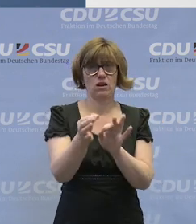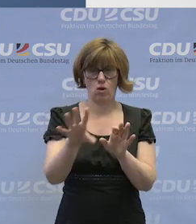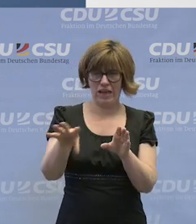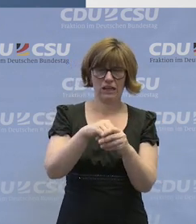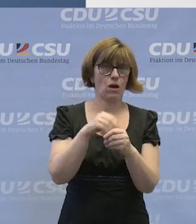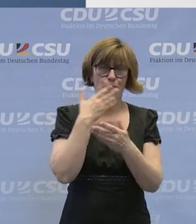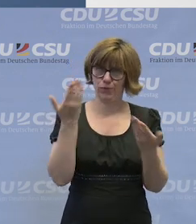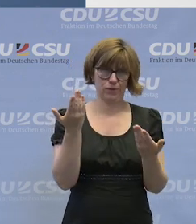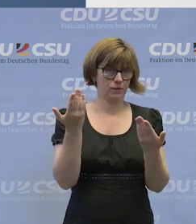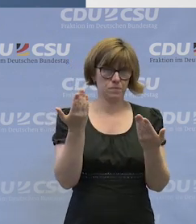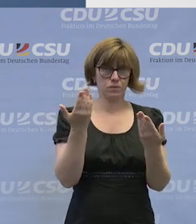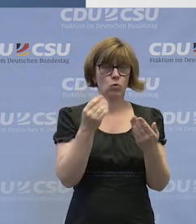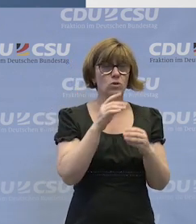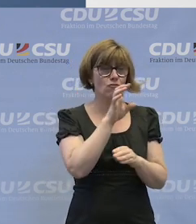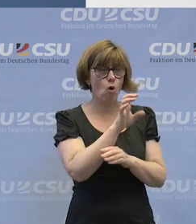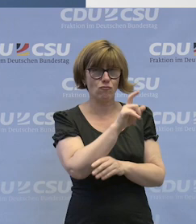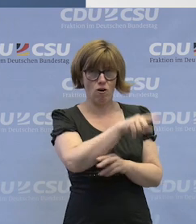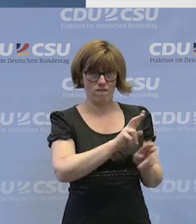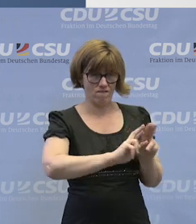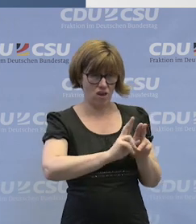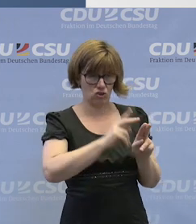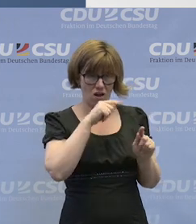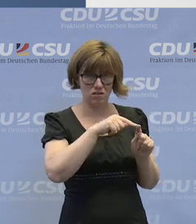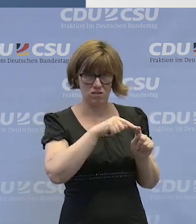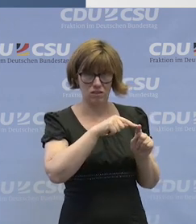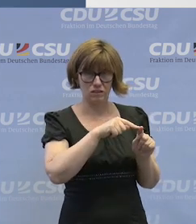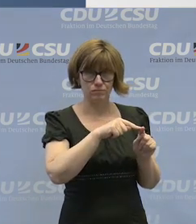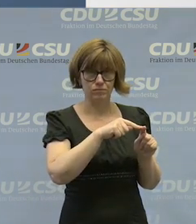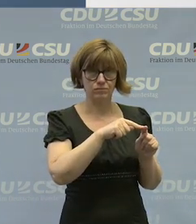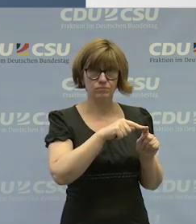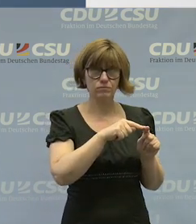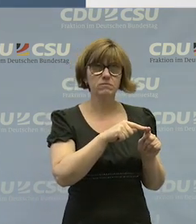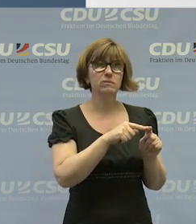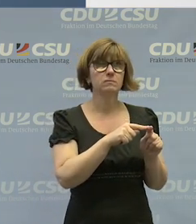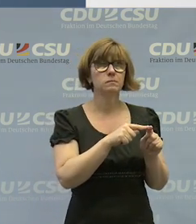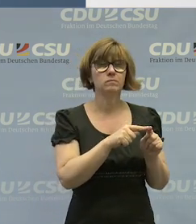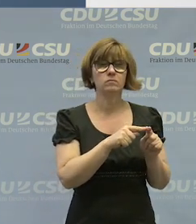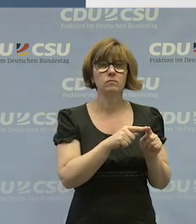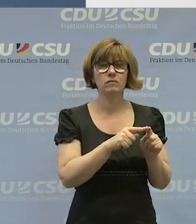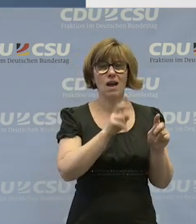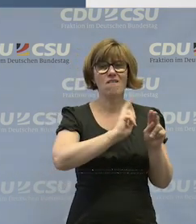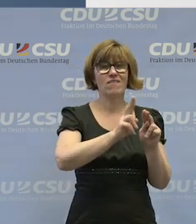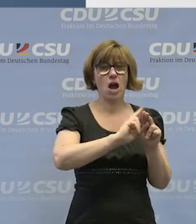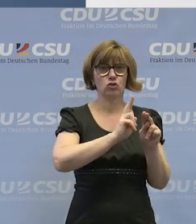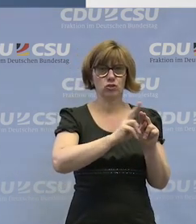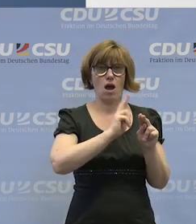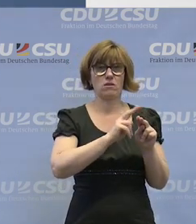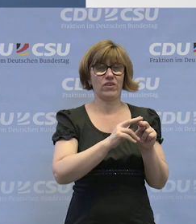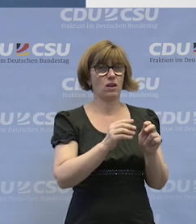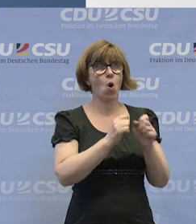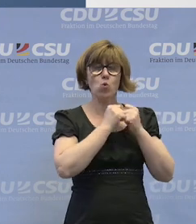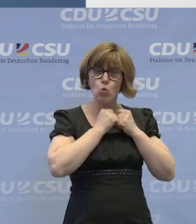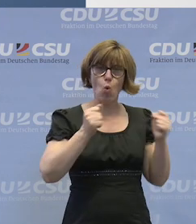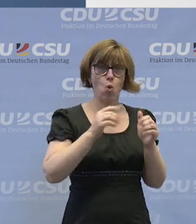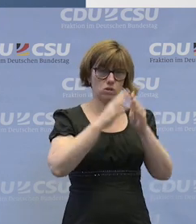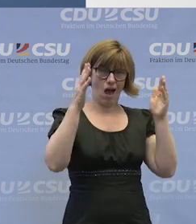integrieren. Der Vorwurf ist, dass diese Werkstätten große